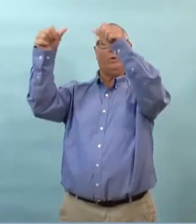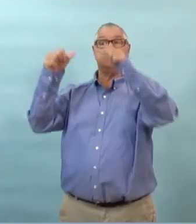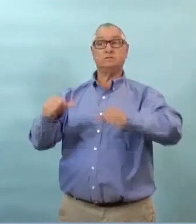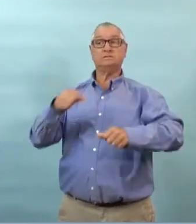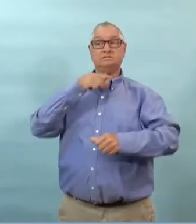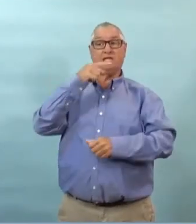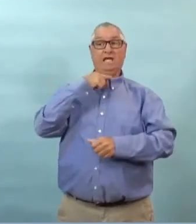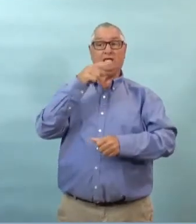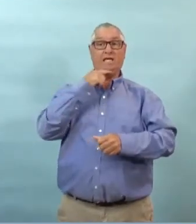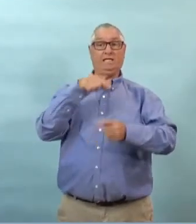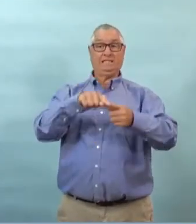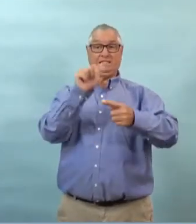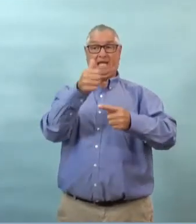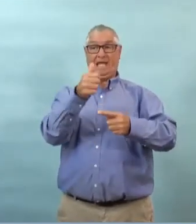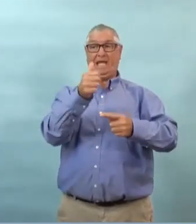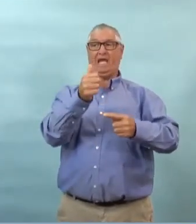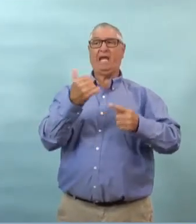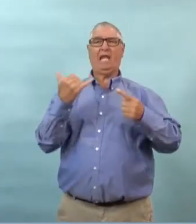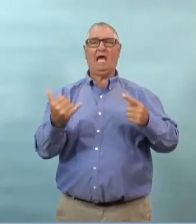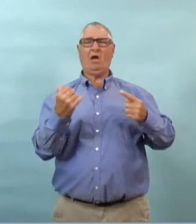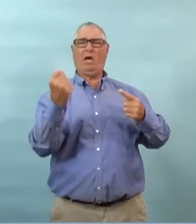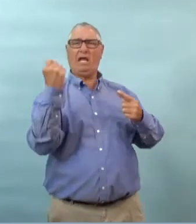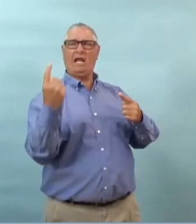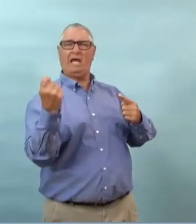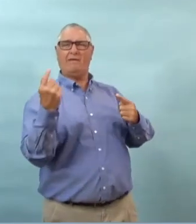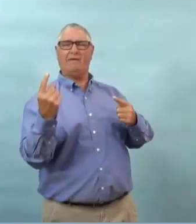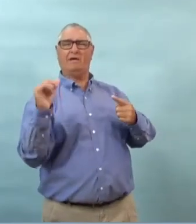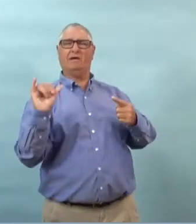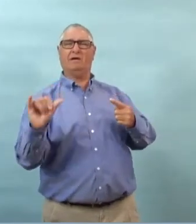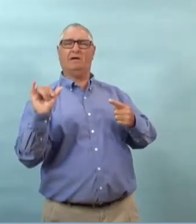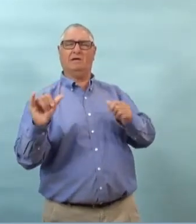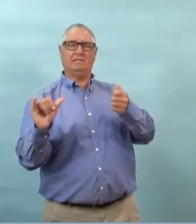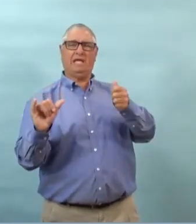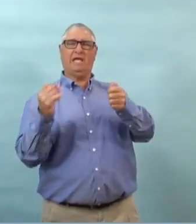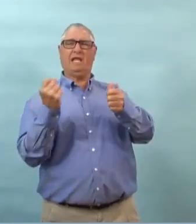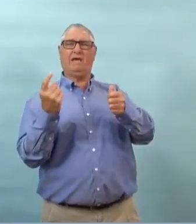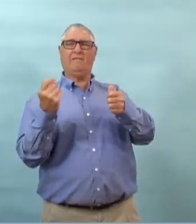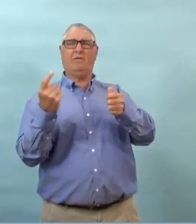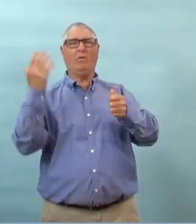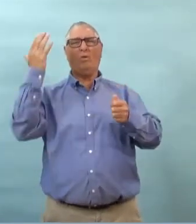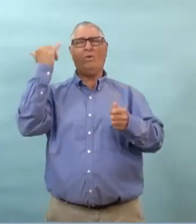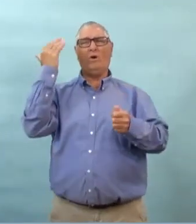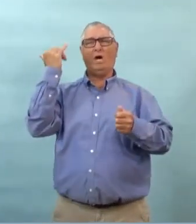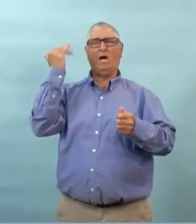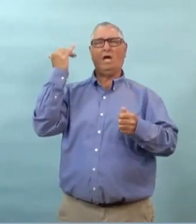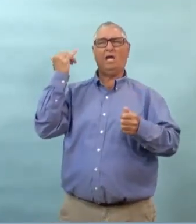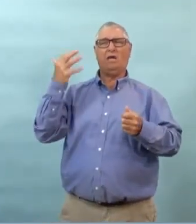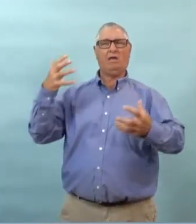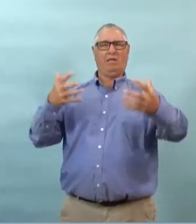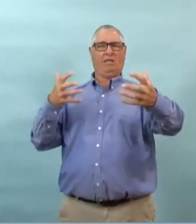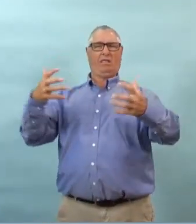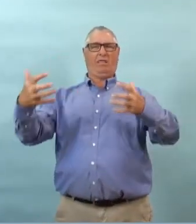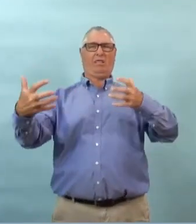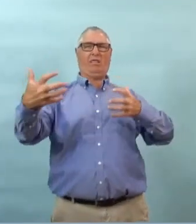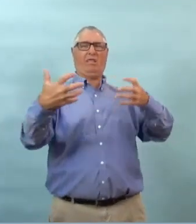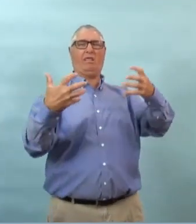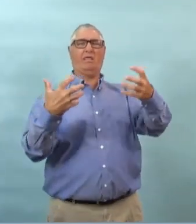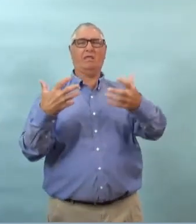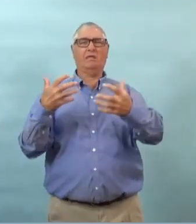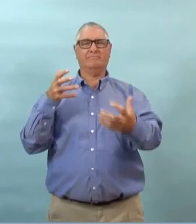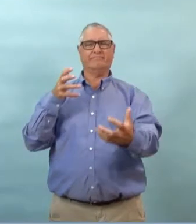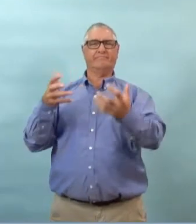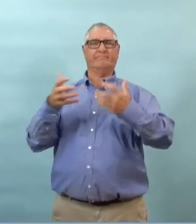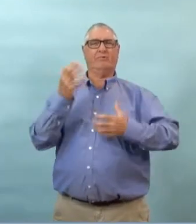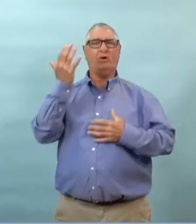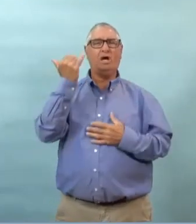région de perry mountain on dit que le nombre de cas a l'air d'avoir augmenté de 11 alors je